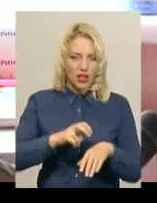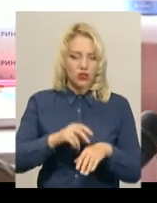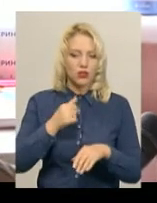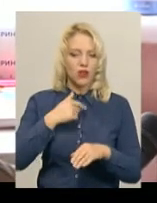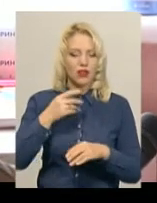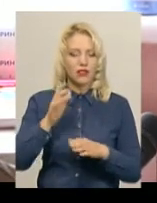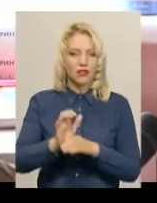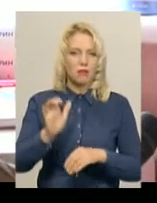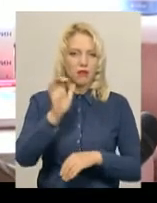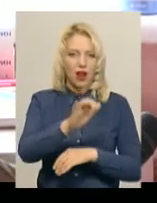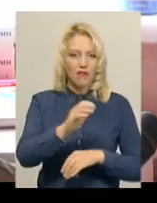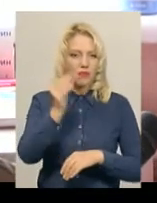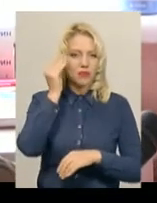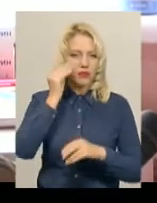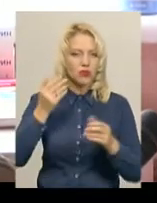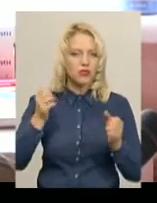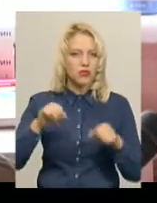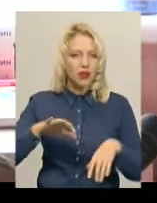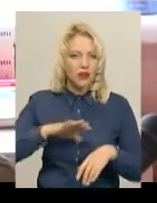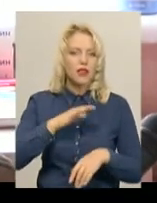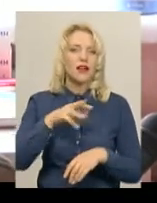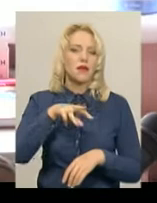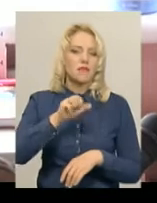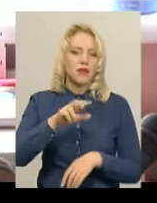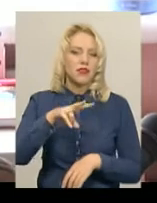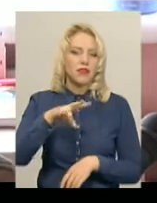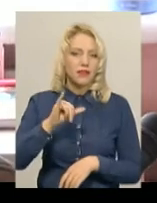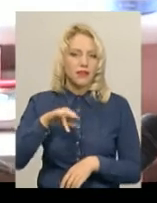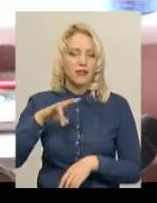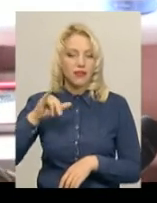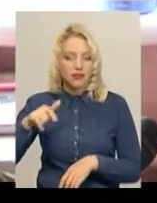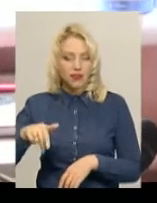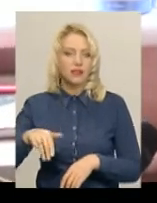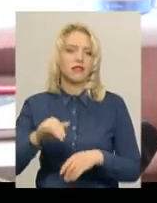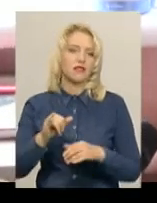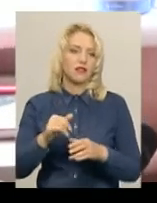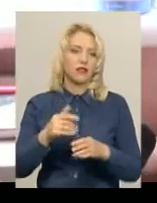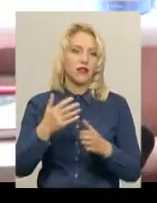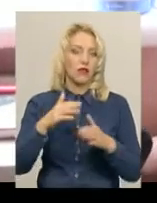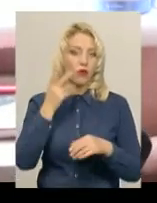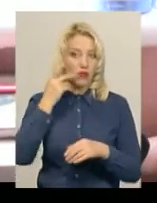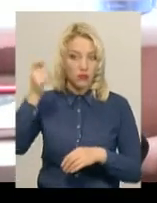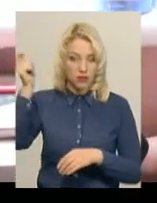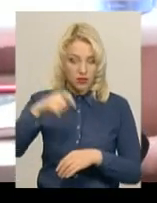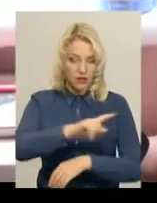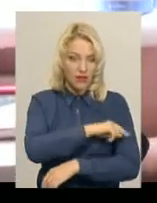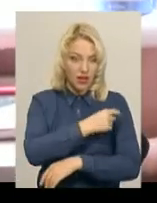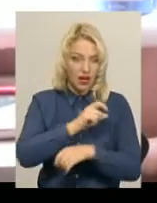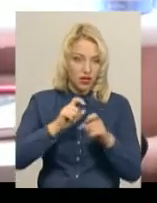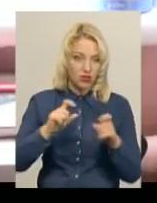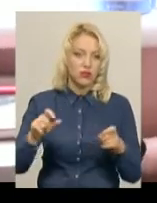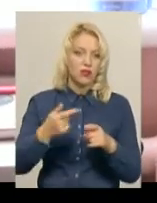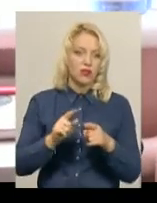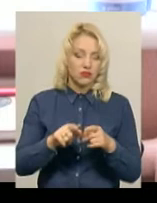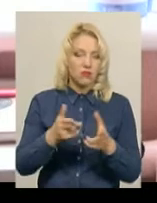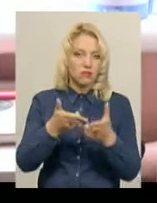мененгіт. Ми приїхали в лікарню, підозра підтвердилася, і ми вже так